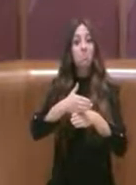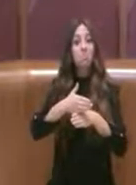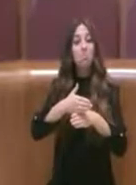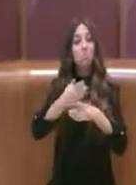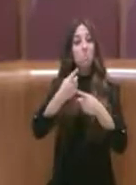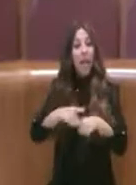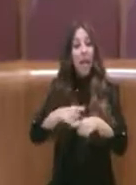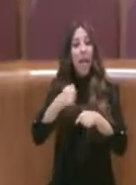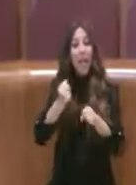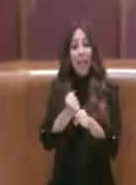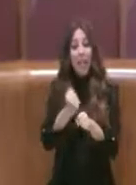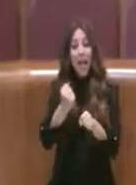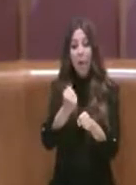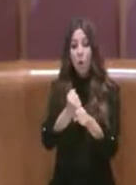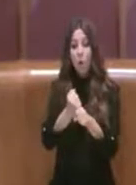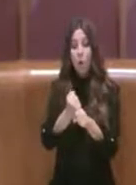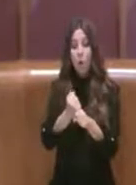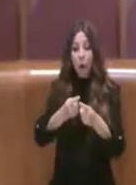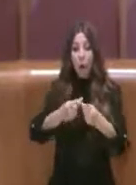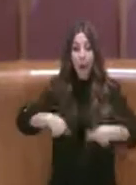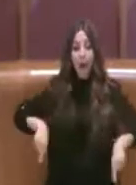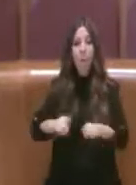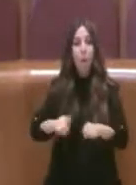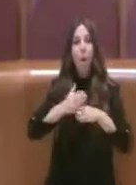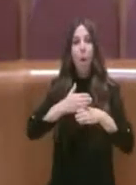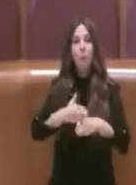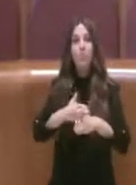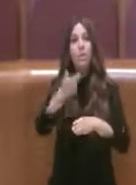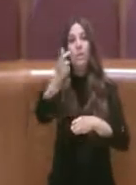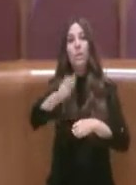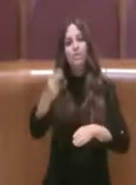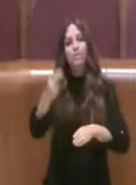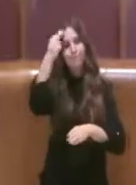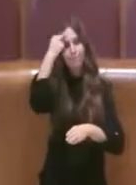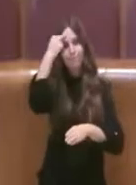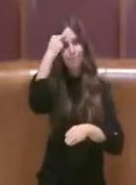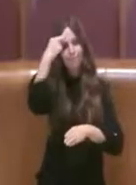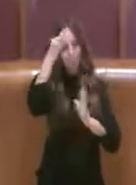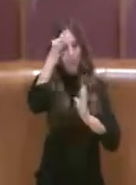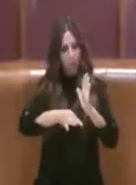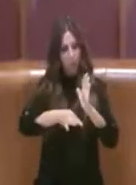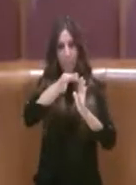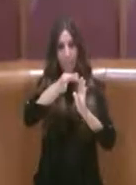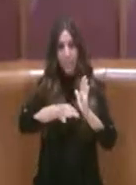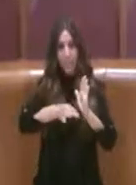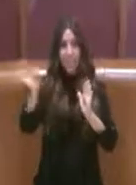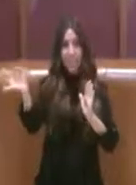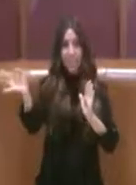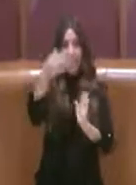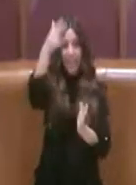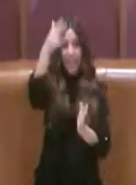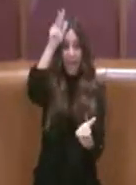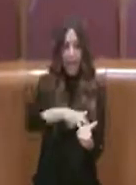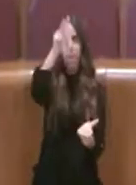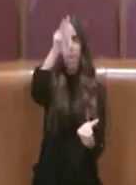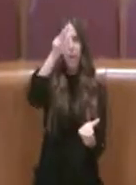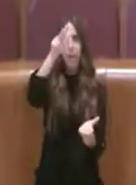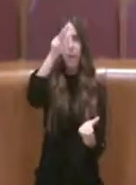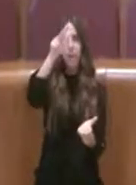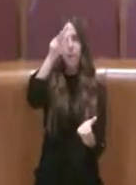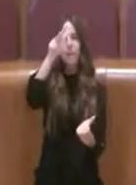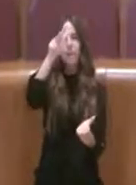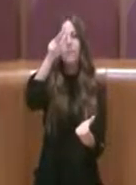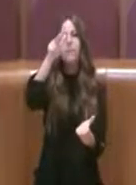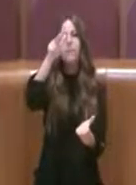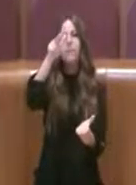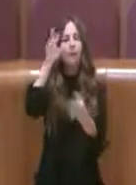condiviso dell'Aula perché ricordiamolo questo sarà un regolamento che quando approvato appunto riguarderà la